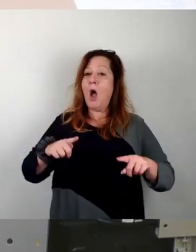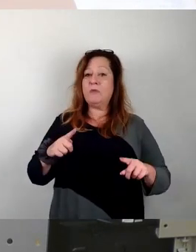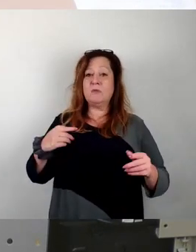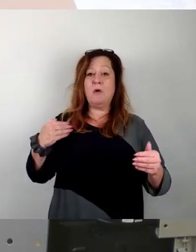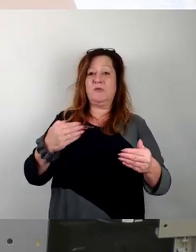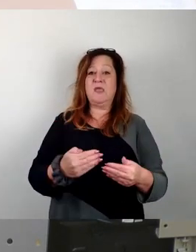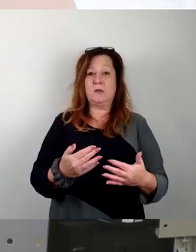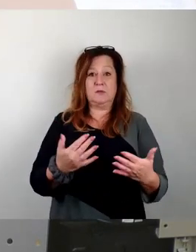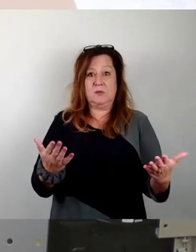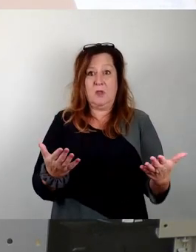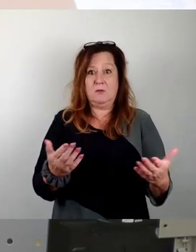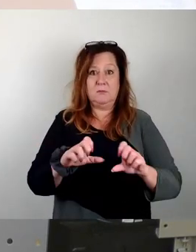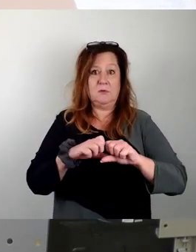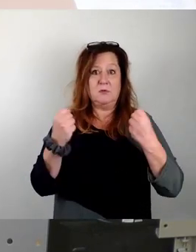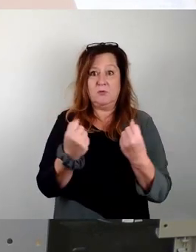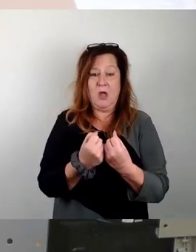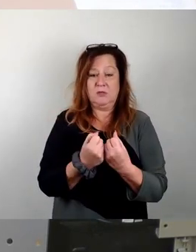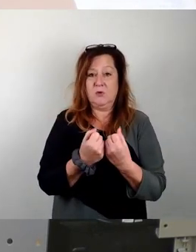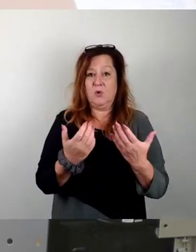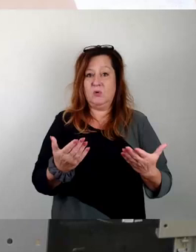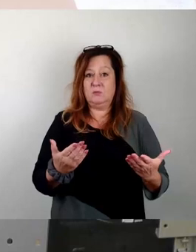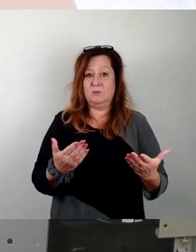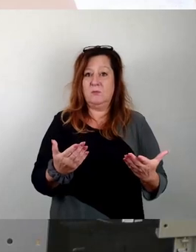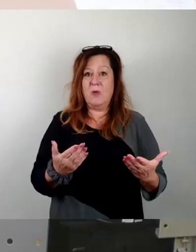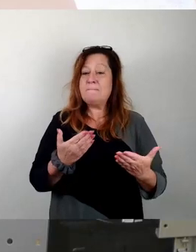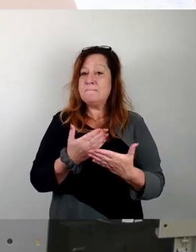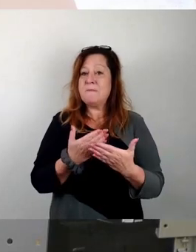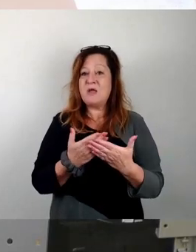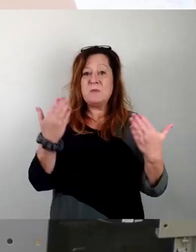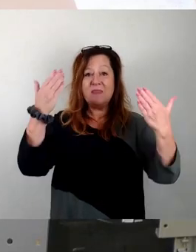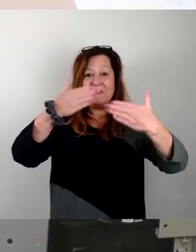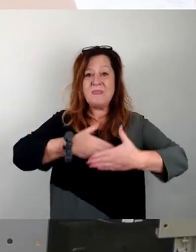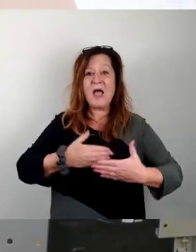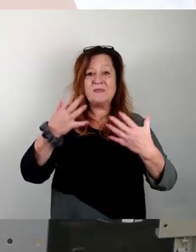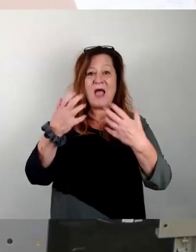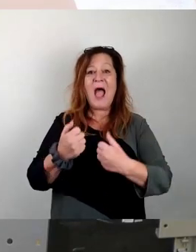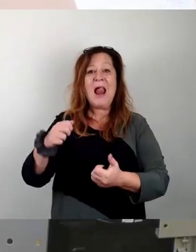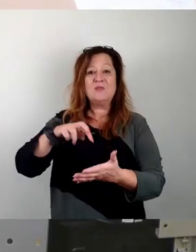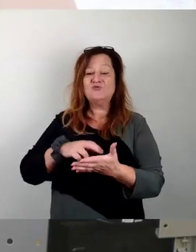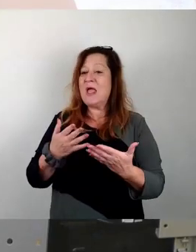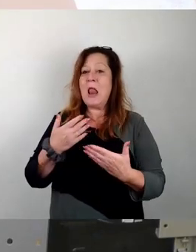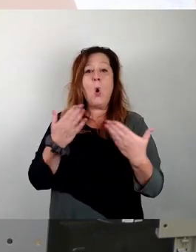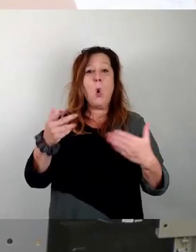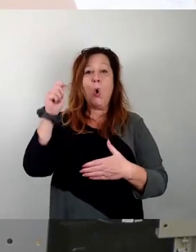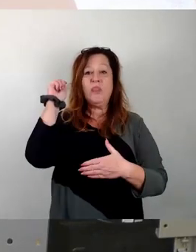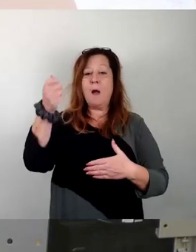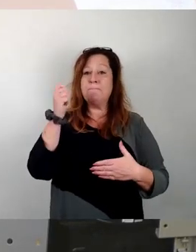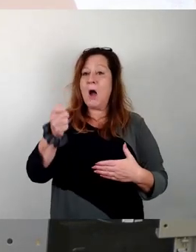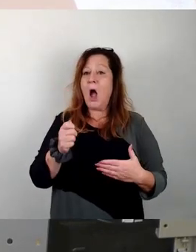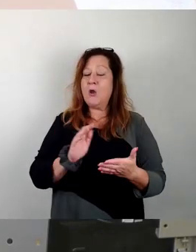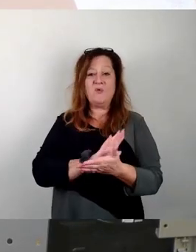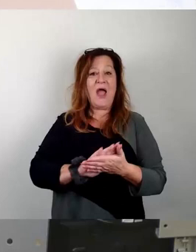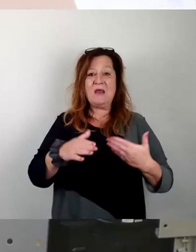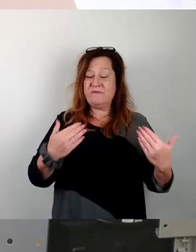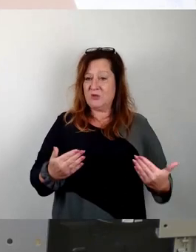man sich an Haltestellen nachts und an Bahnhöfen nicht mehr unbekümmert aufhalten kann, ohne bedroht,